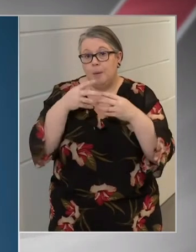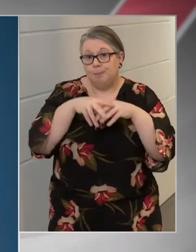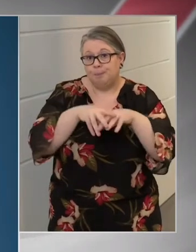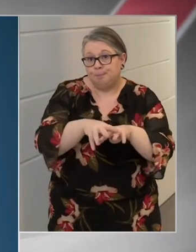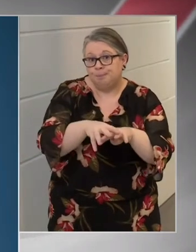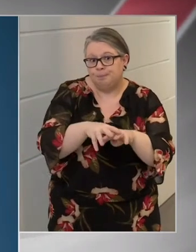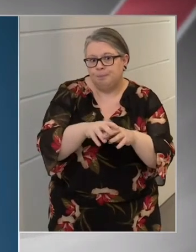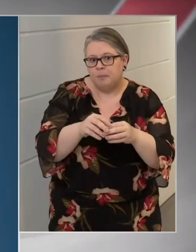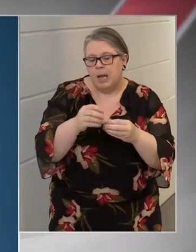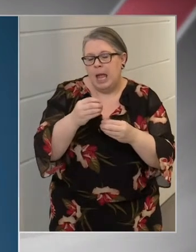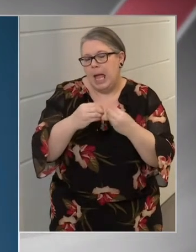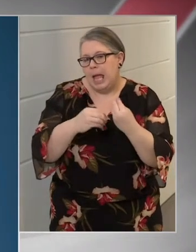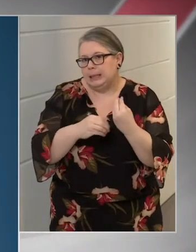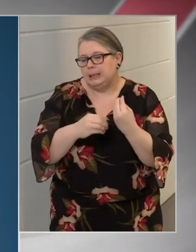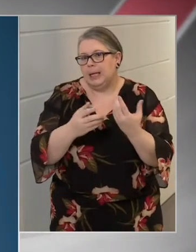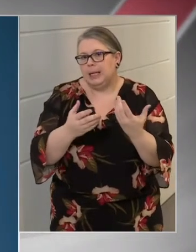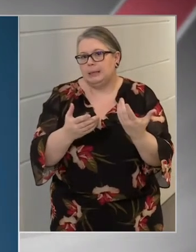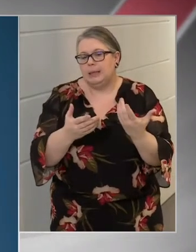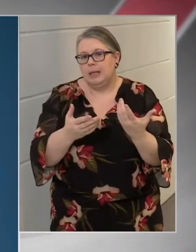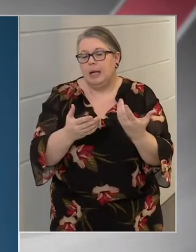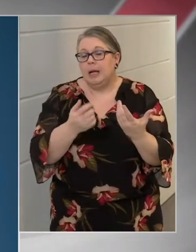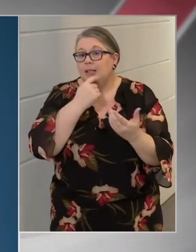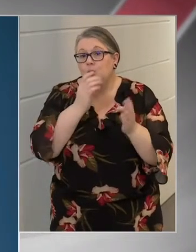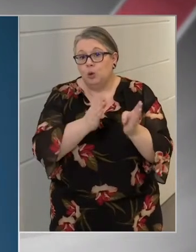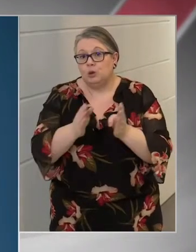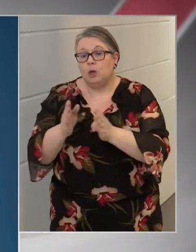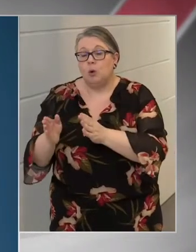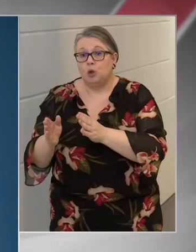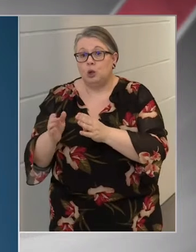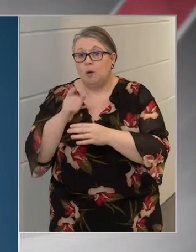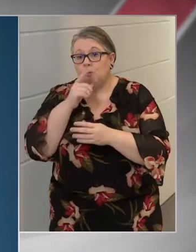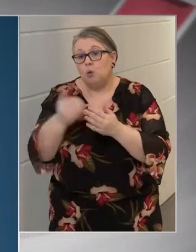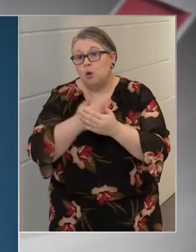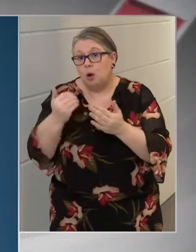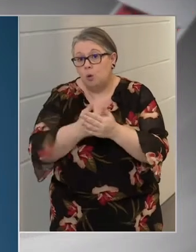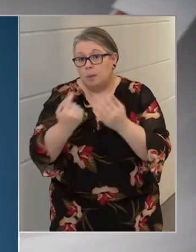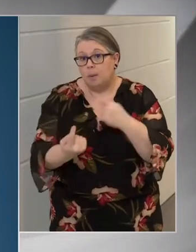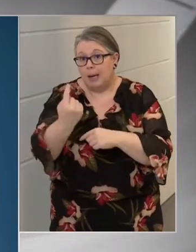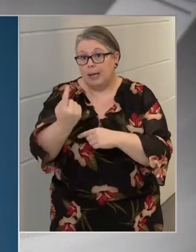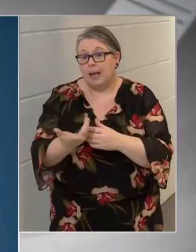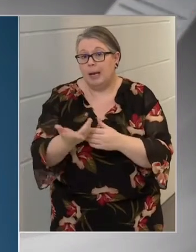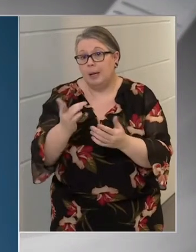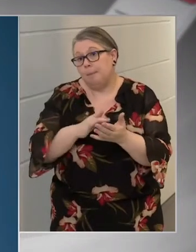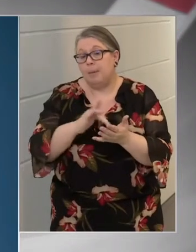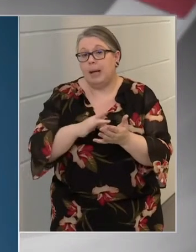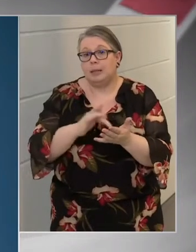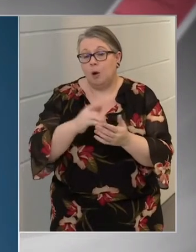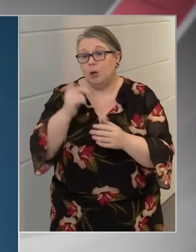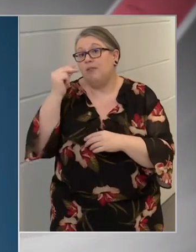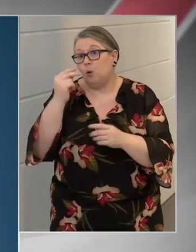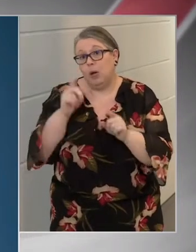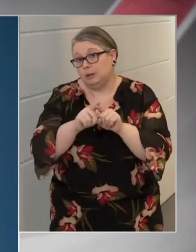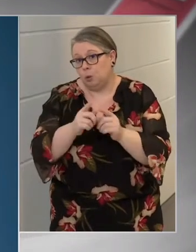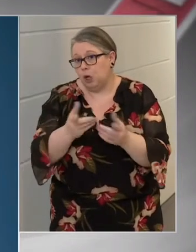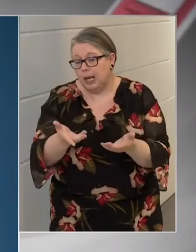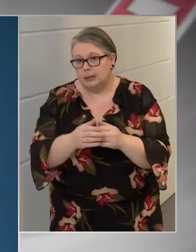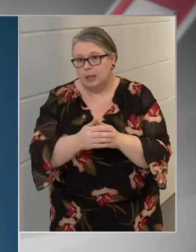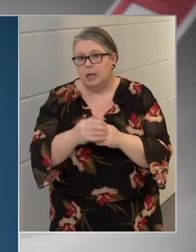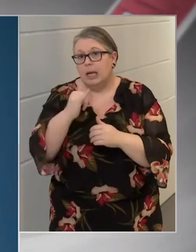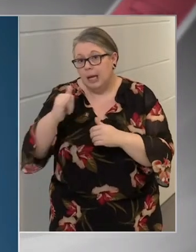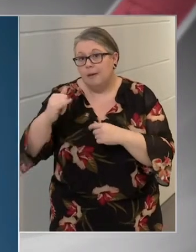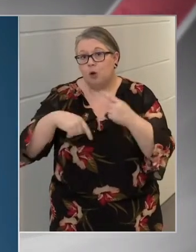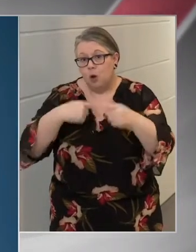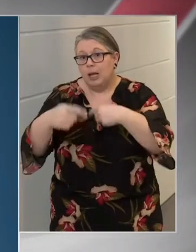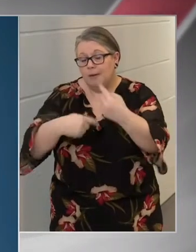ezért szezonálisan fog újra jelentkezni, mint például az influenza, tehát évről